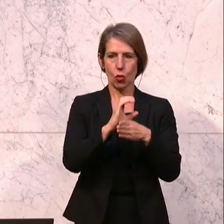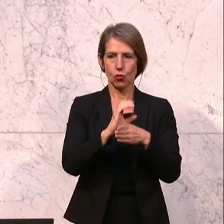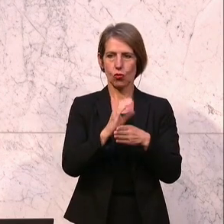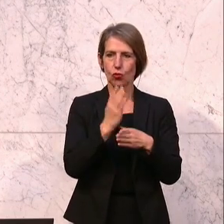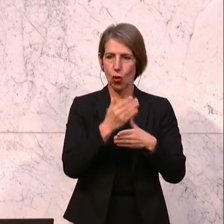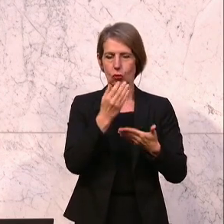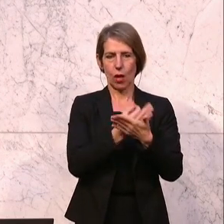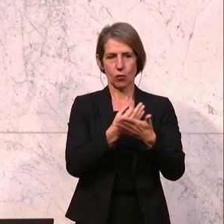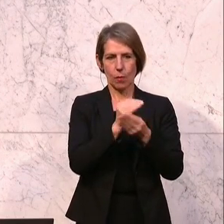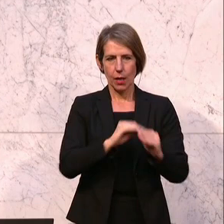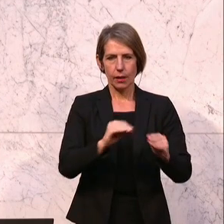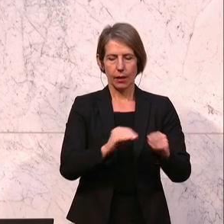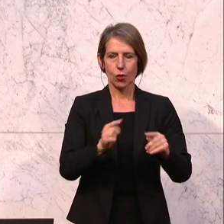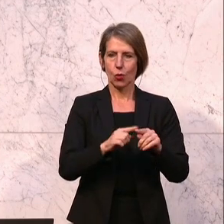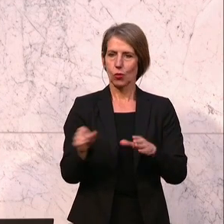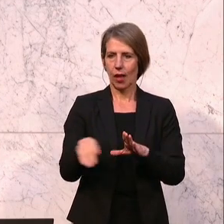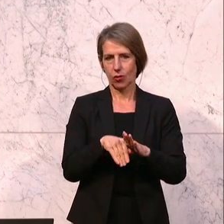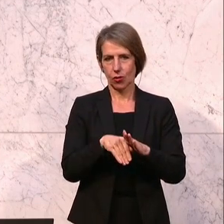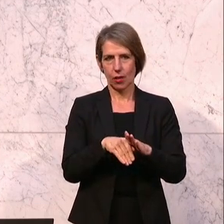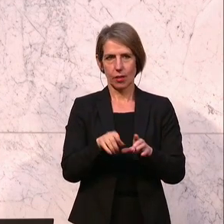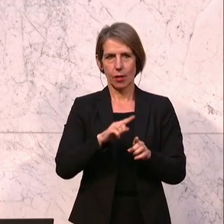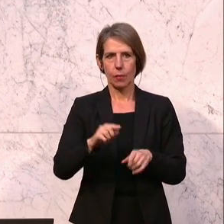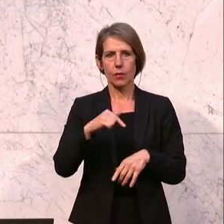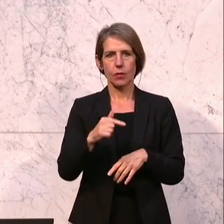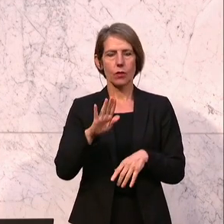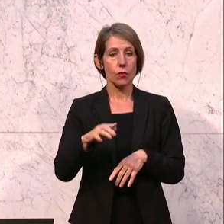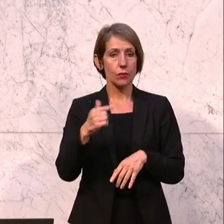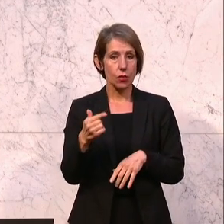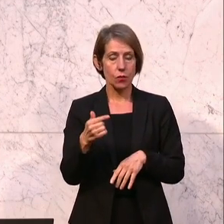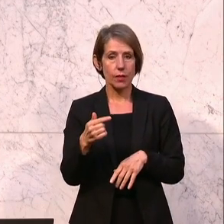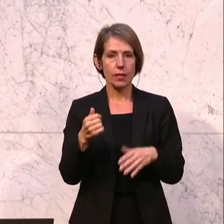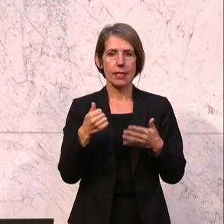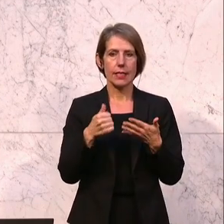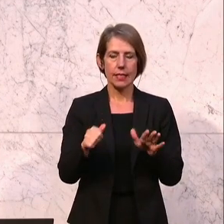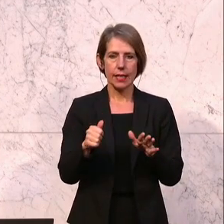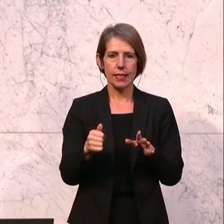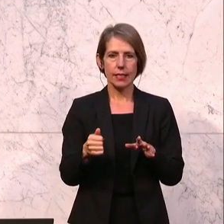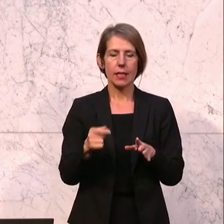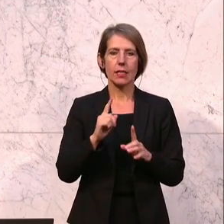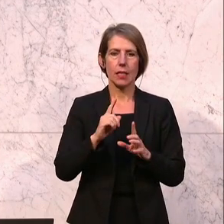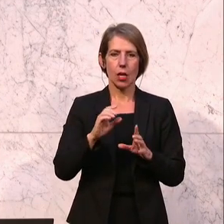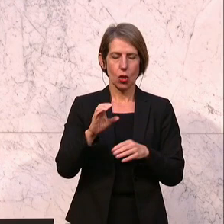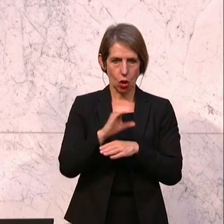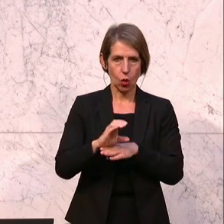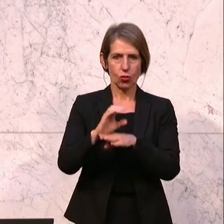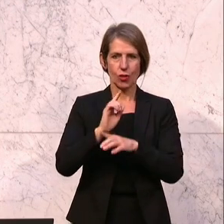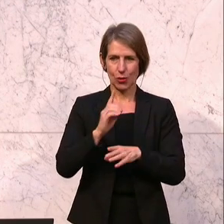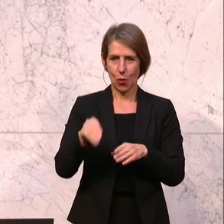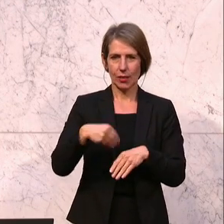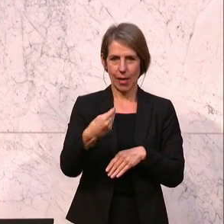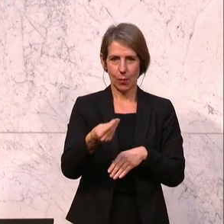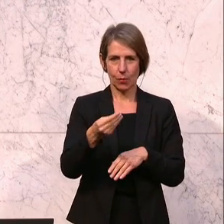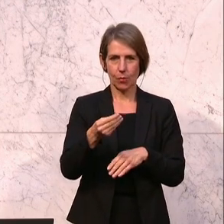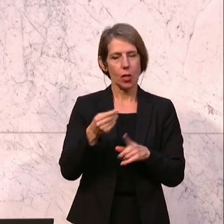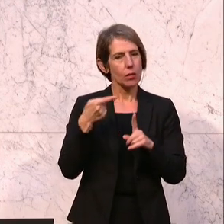angestellt. Bis zum Jahr 2024 soll es in Österreich 16 Bewegungs- und Informationscoaches geben. Das Ziel ist,